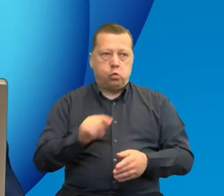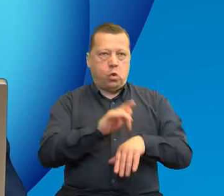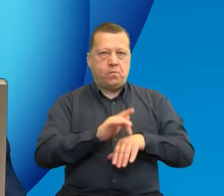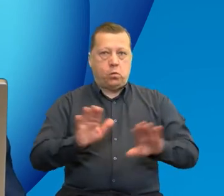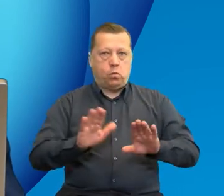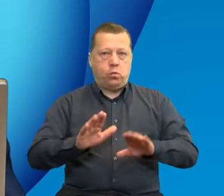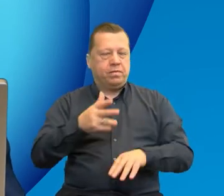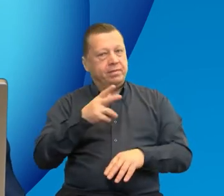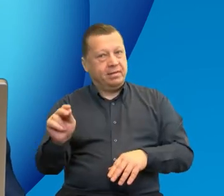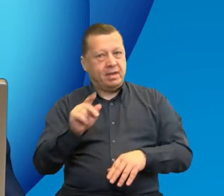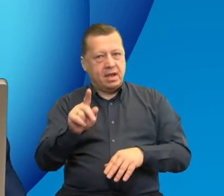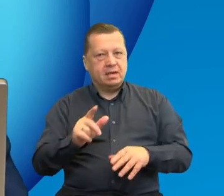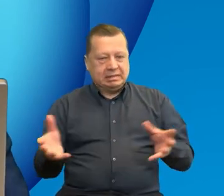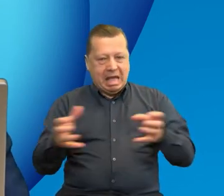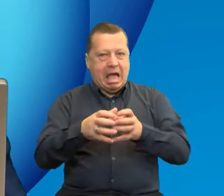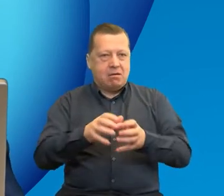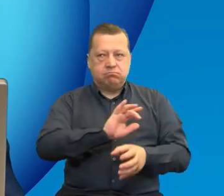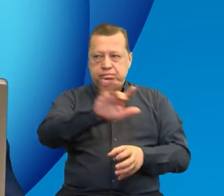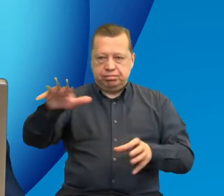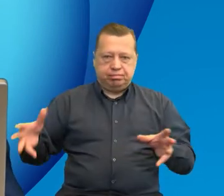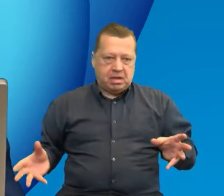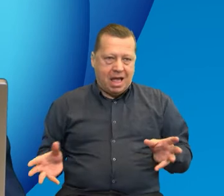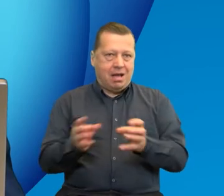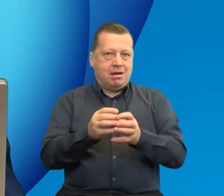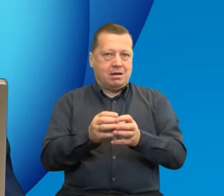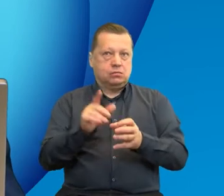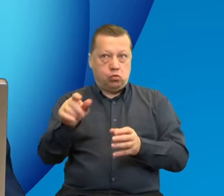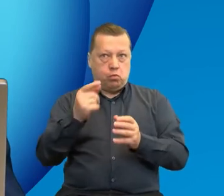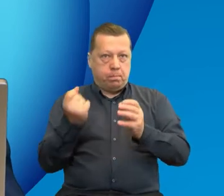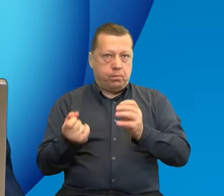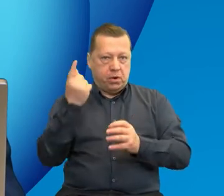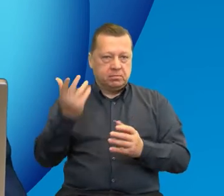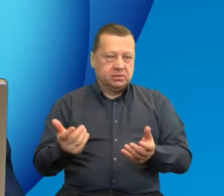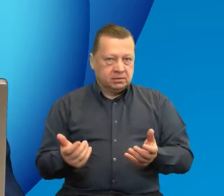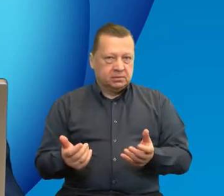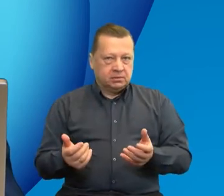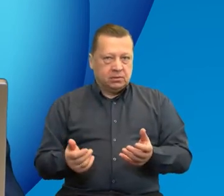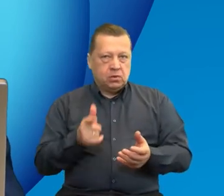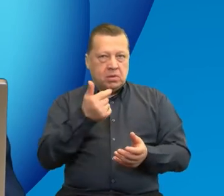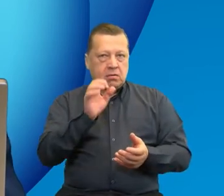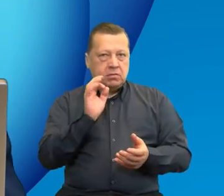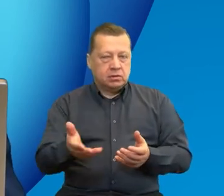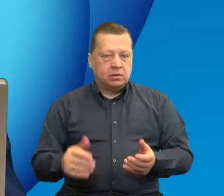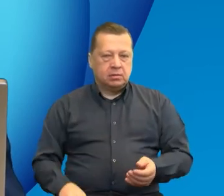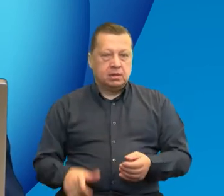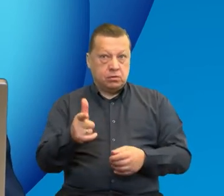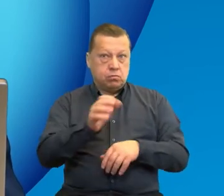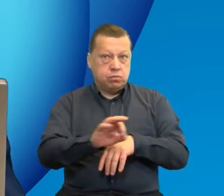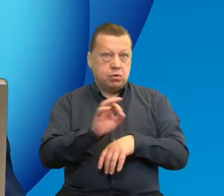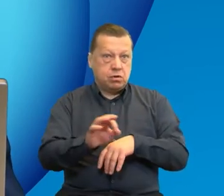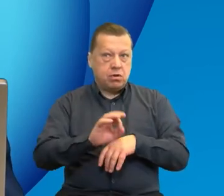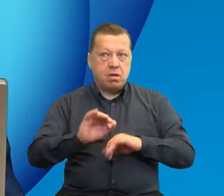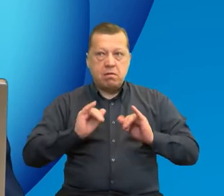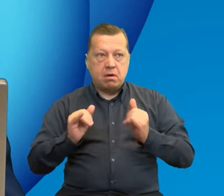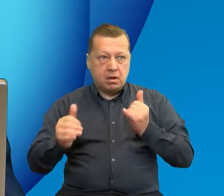efektów, tylko jest pewien system, jest pewien pomysł na to, jak mają funkcjonować projekty,